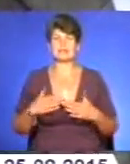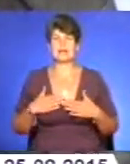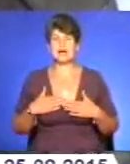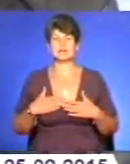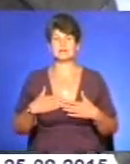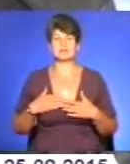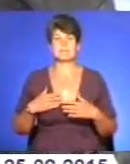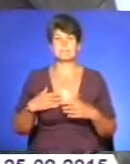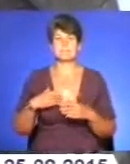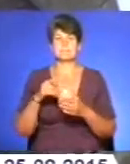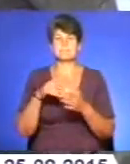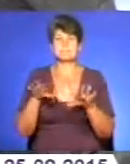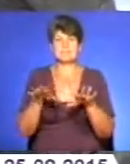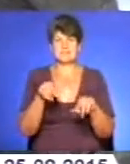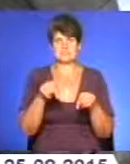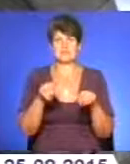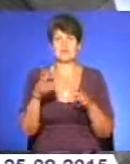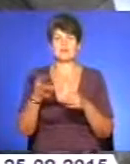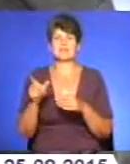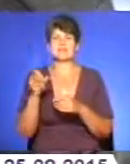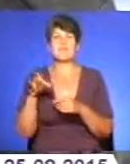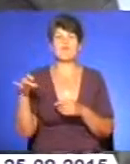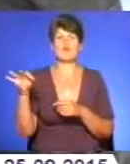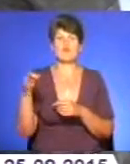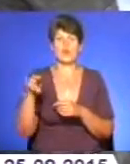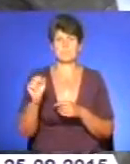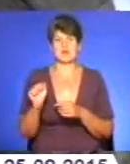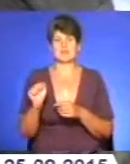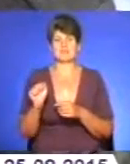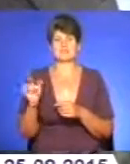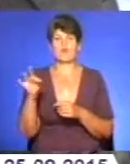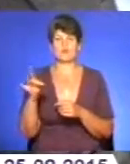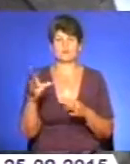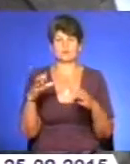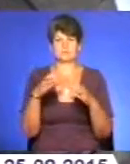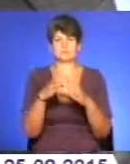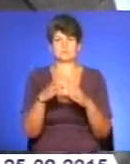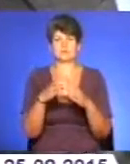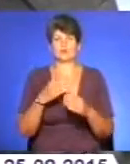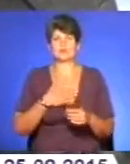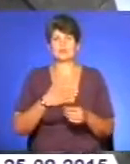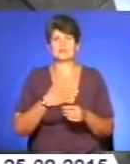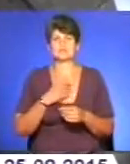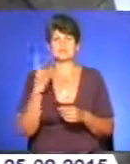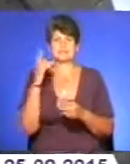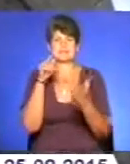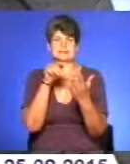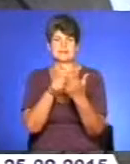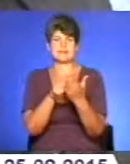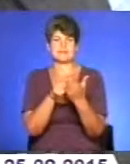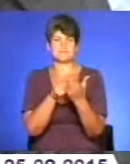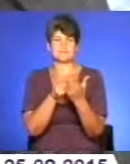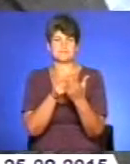місце в цьому мірі. Це Європа, європа, європейські структуры. І у нас одна цель – це,